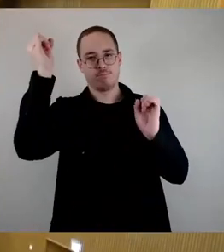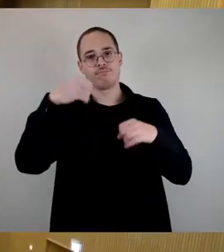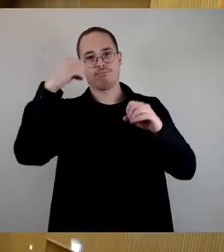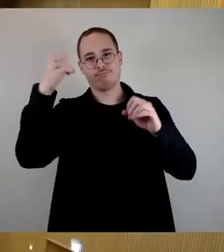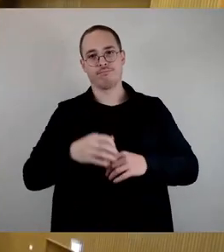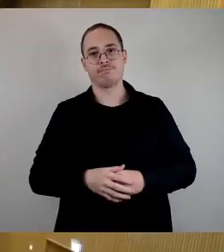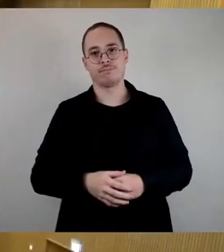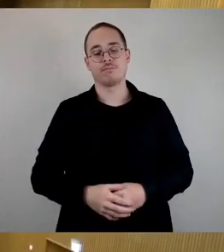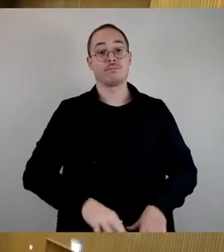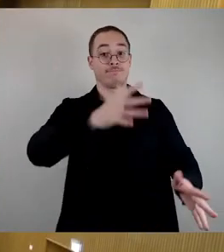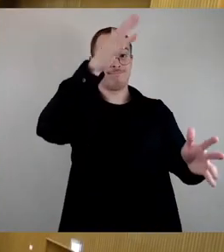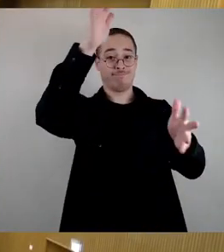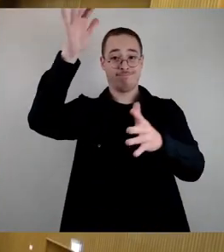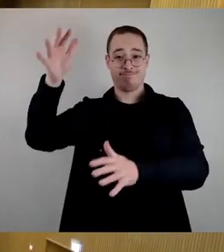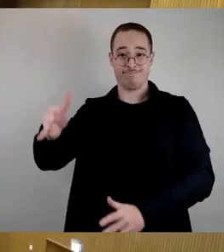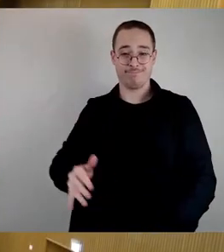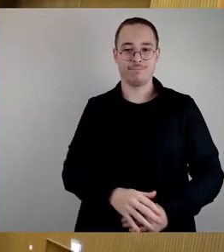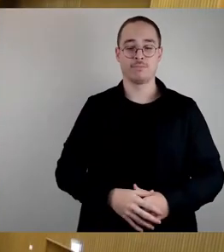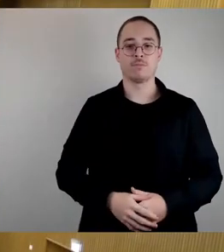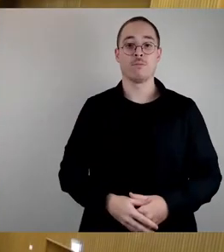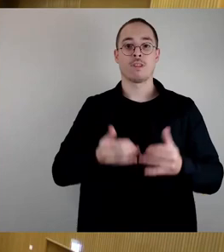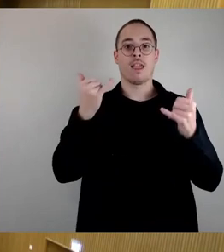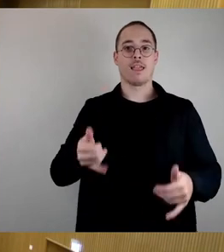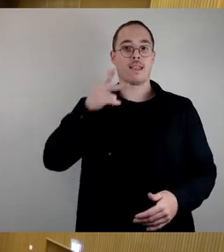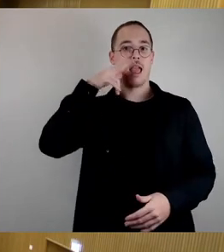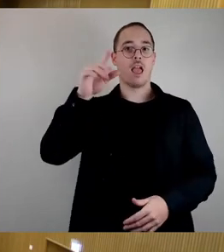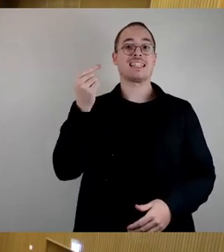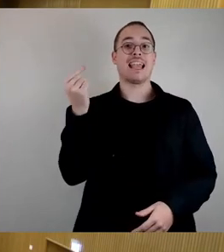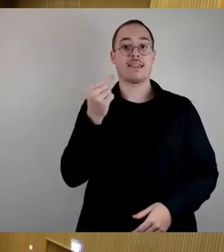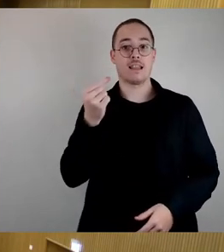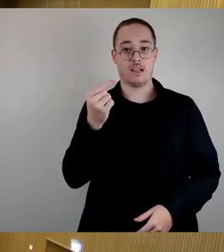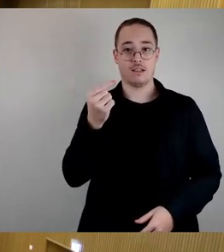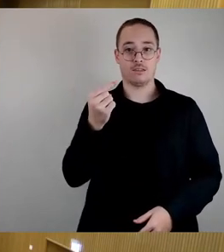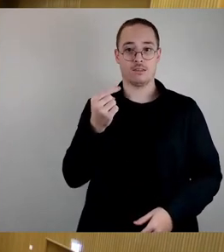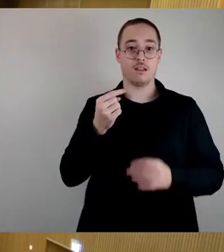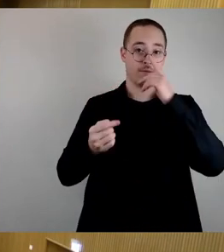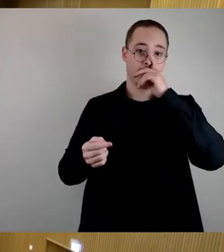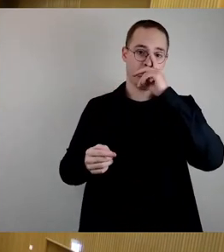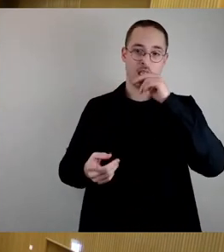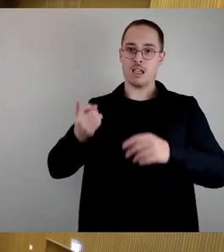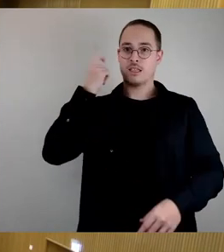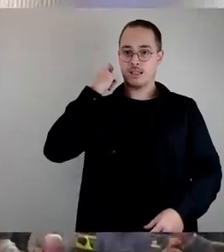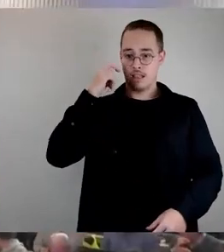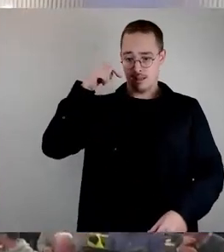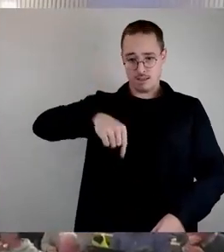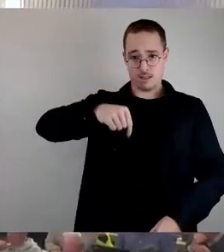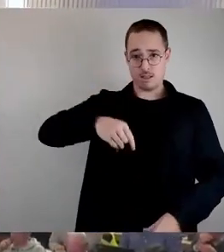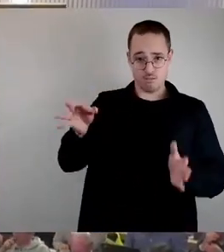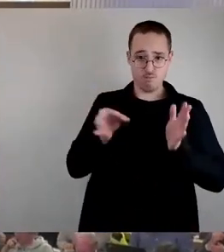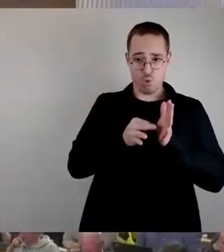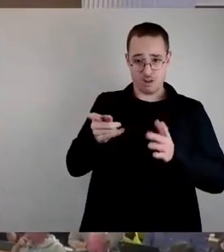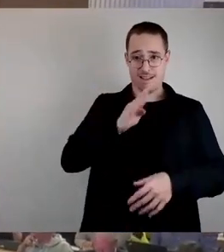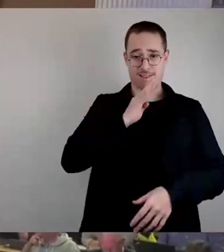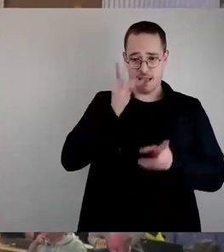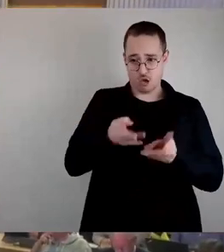So, und jetzt darf ich Herrn Bernd nach vorne bitten, dem wir gestern Rederecht für diesen Tagesordnungspunkt eingeräumt haben.